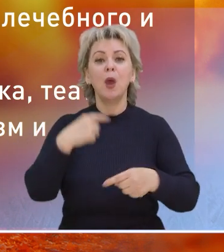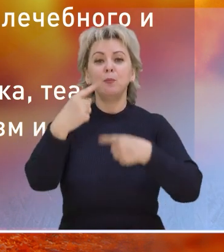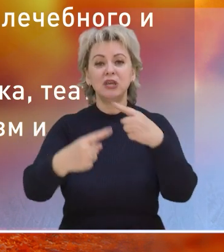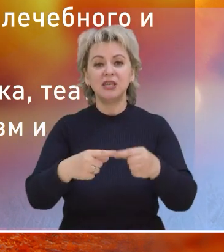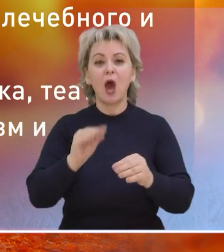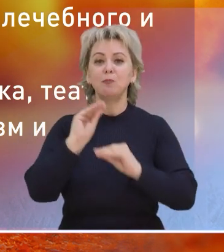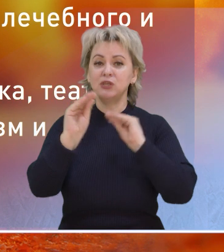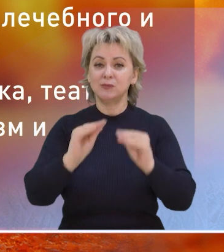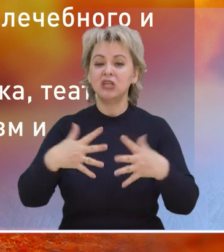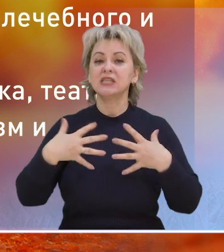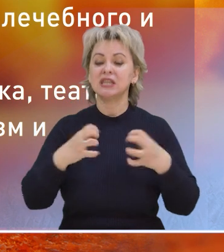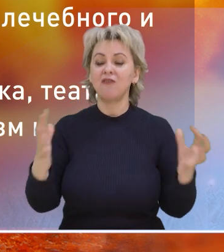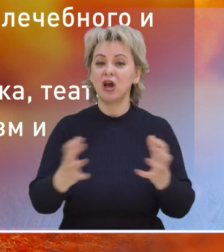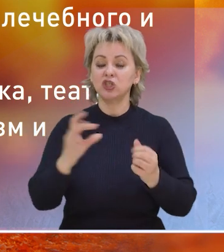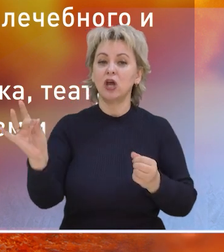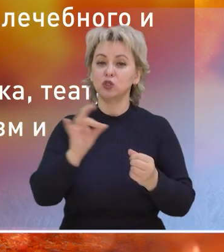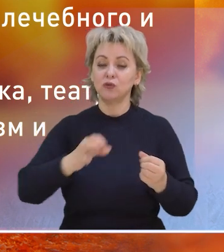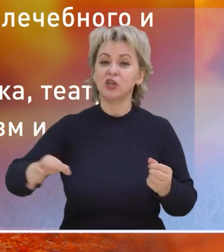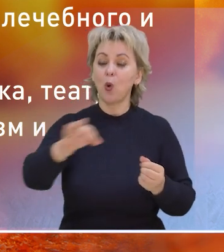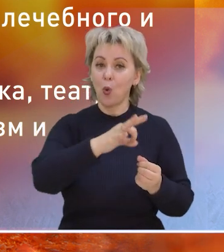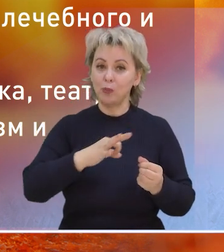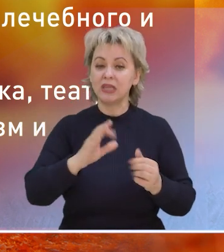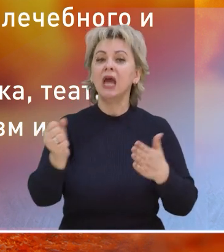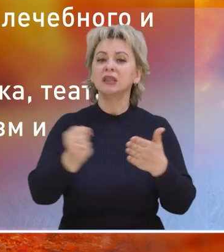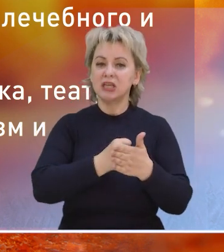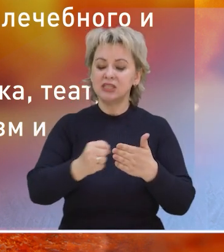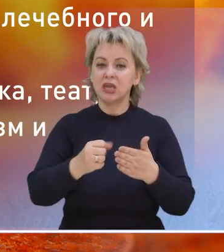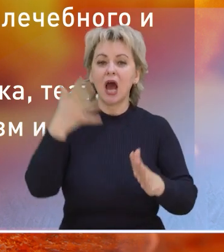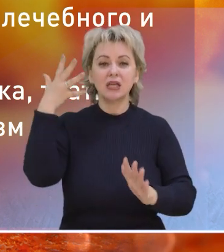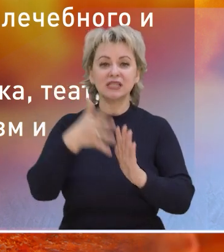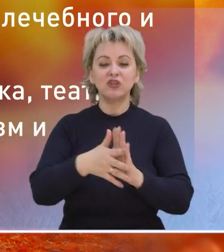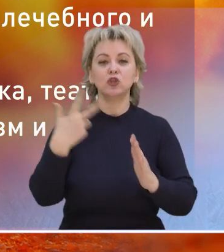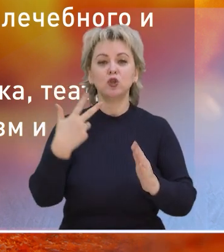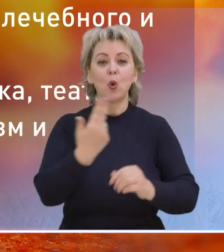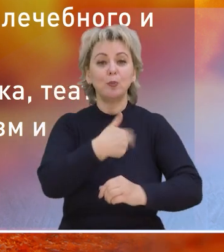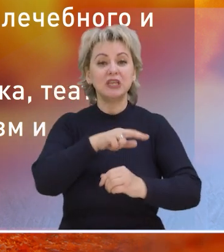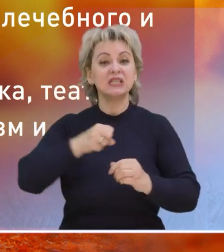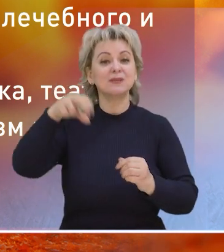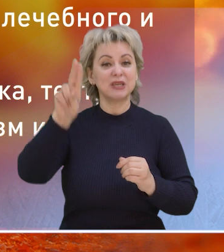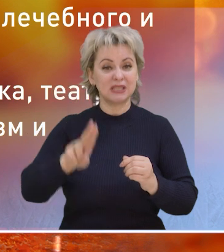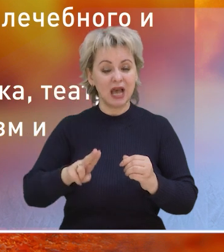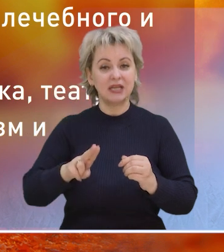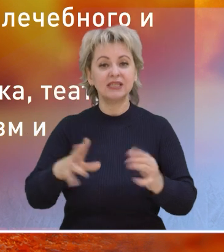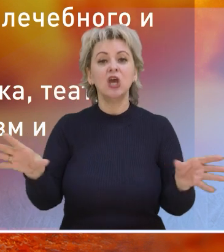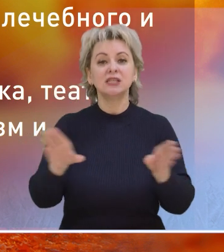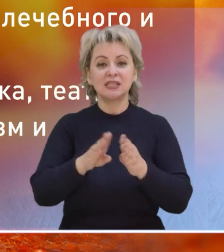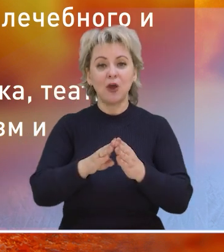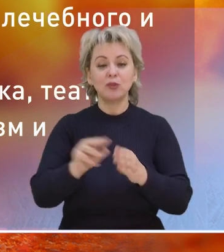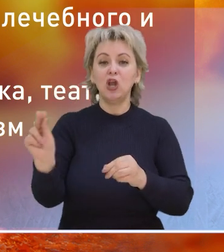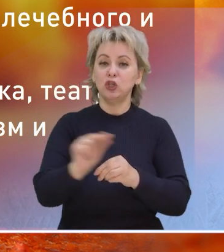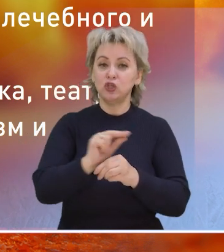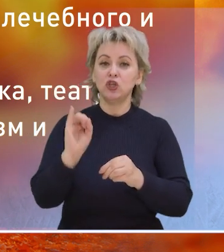-методического обеспечения здравоохранения Ростовской области. Достижения. Освоение трёх медицинских специальностей,